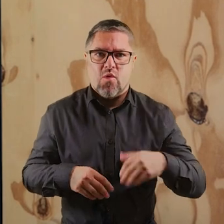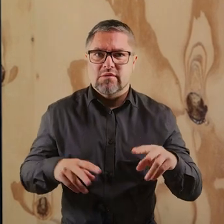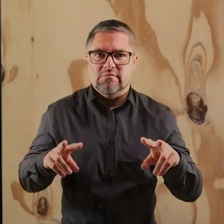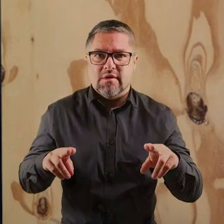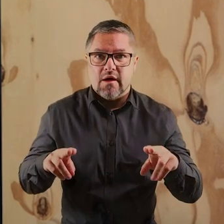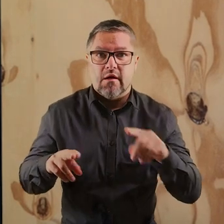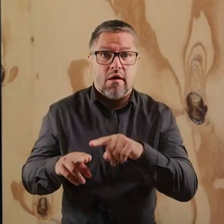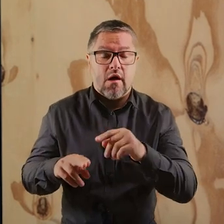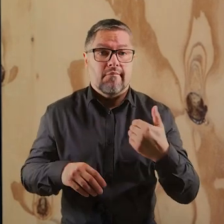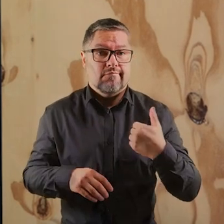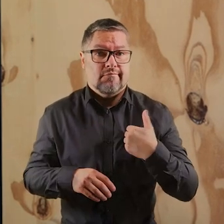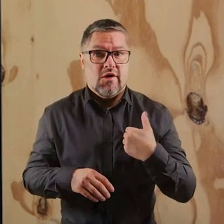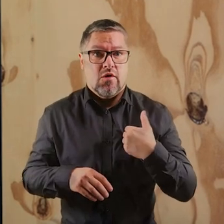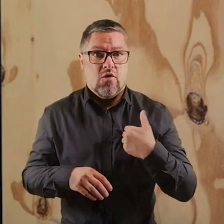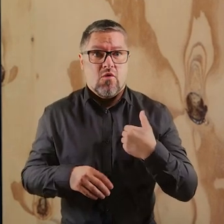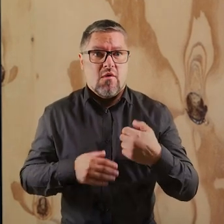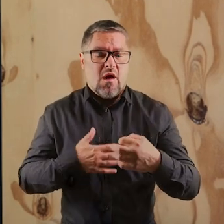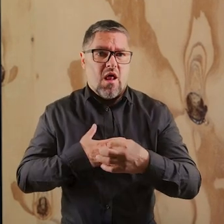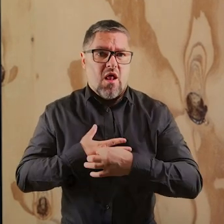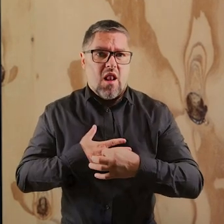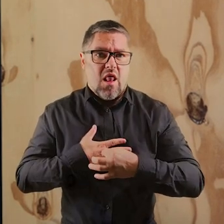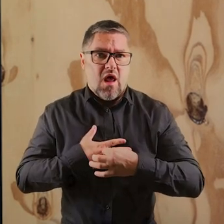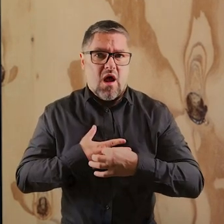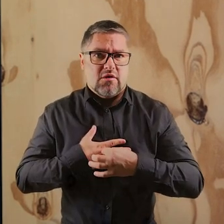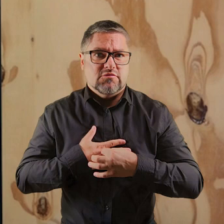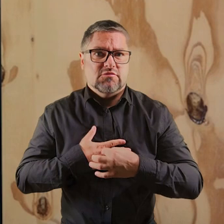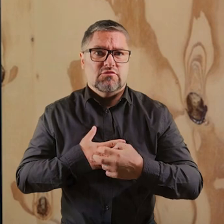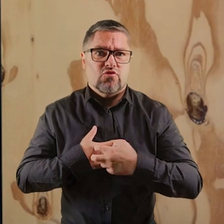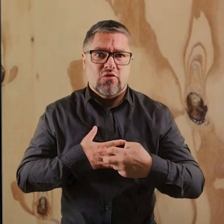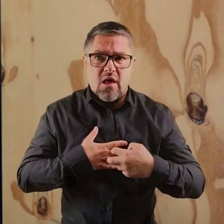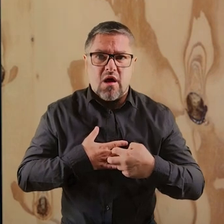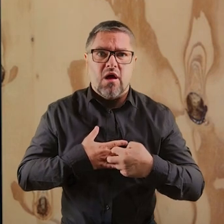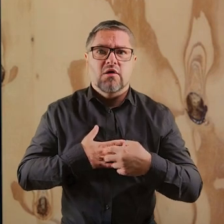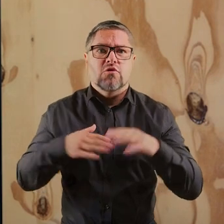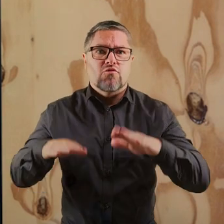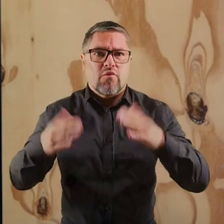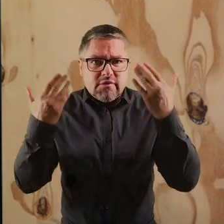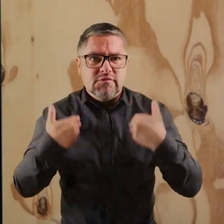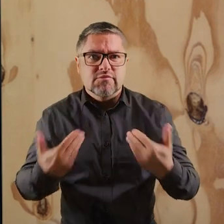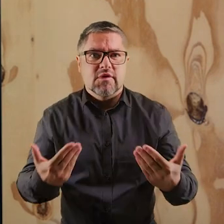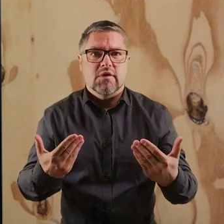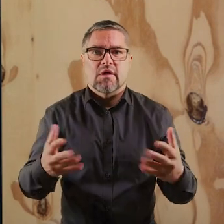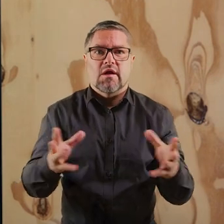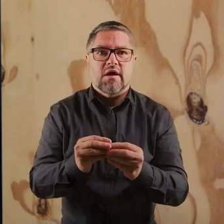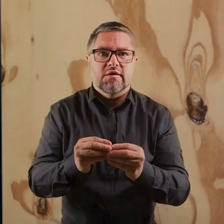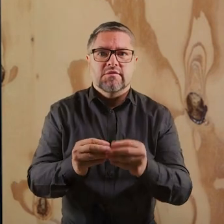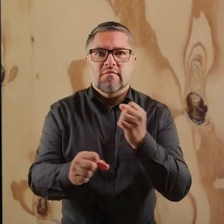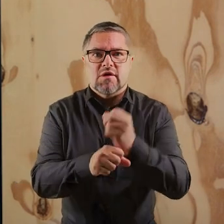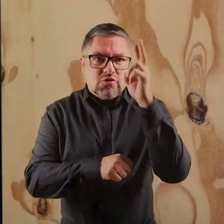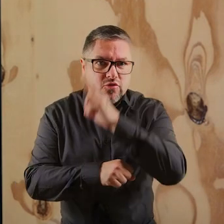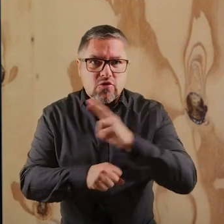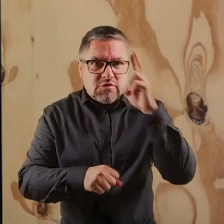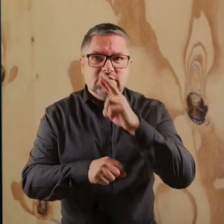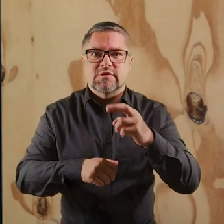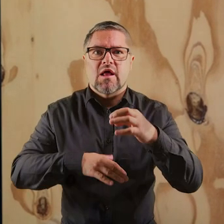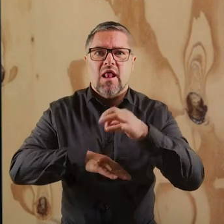kiedy ten moment leczenia, bycia w szpitalu, pracy z rodzicami, z lekarzami, z